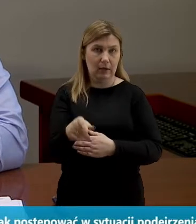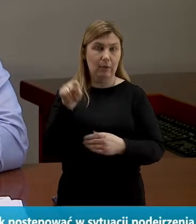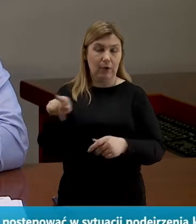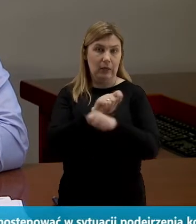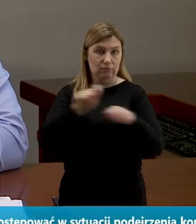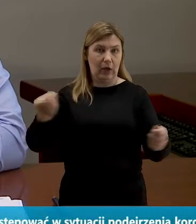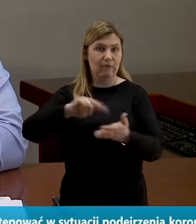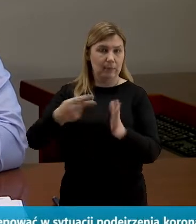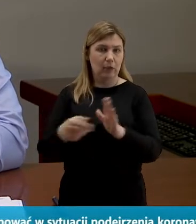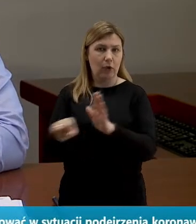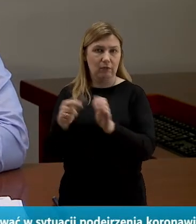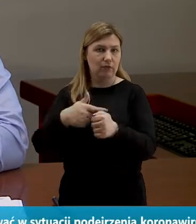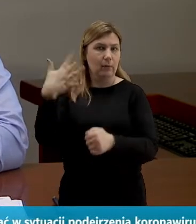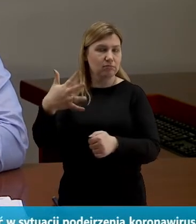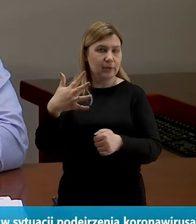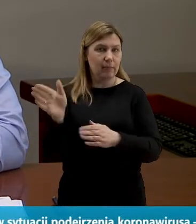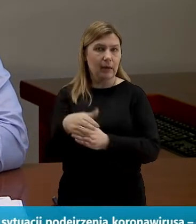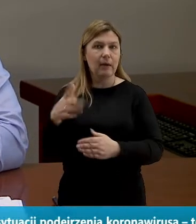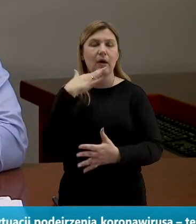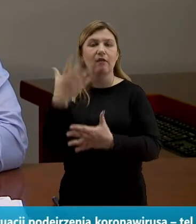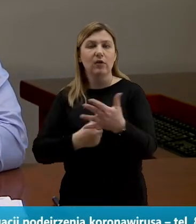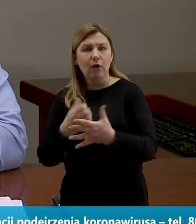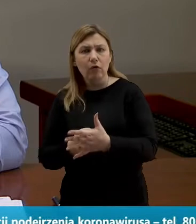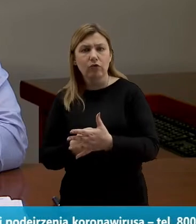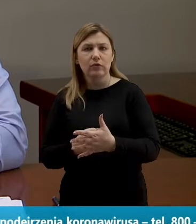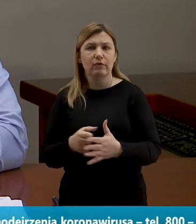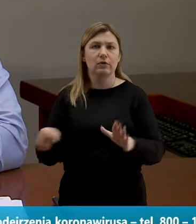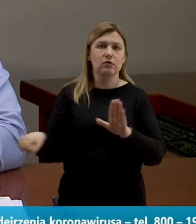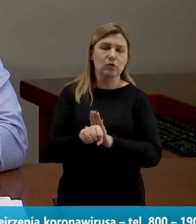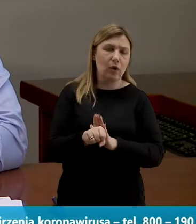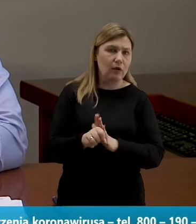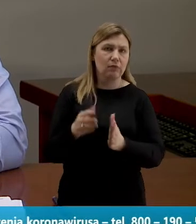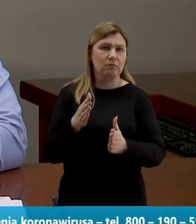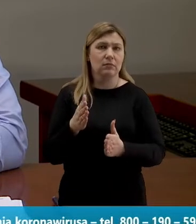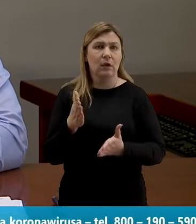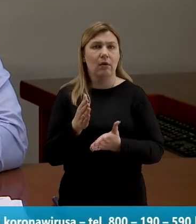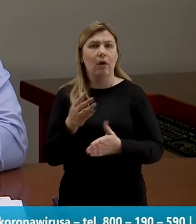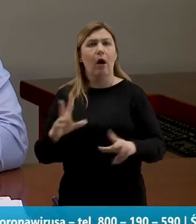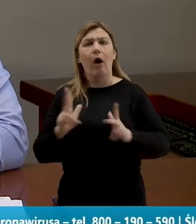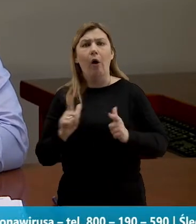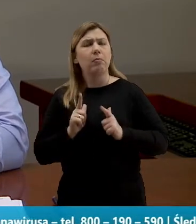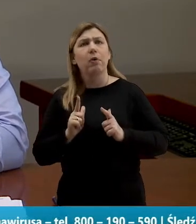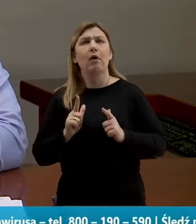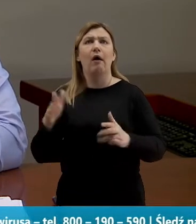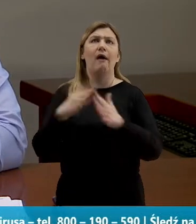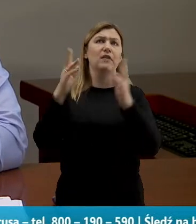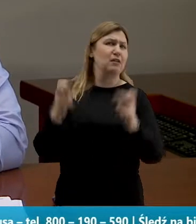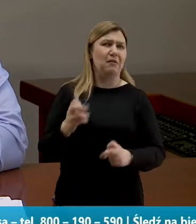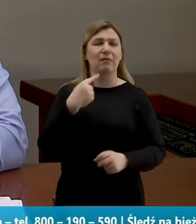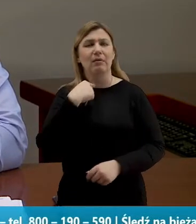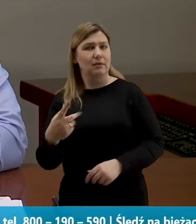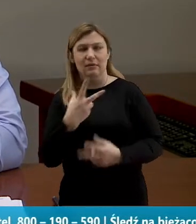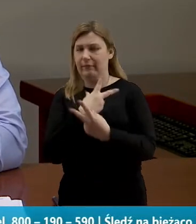jest ta przerwa zaplanowana, aby był wykorzystywany optymalnie do nie tylko odpoczynku czy przebywania w domu, ale